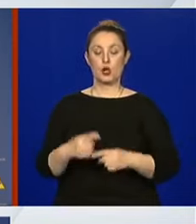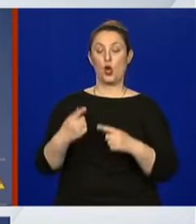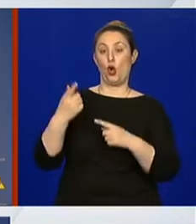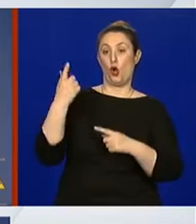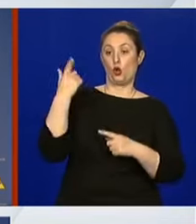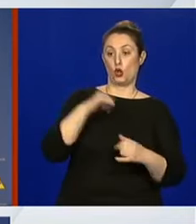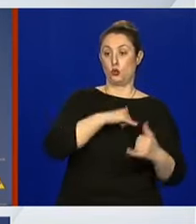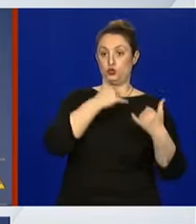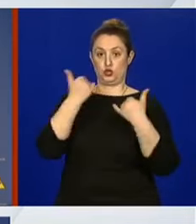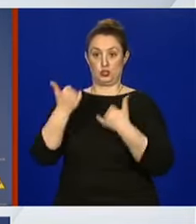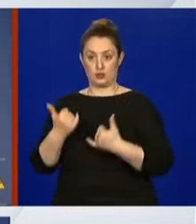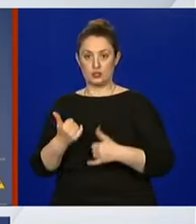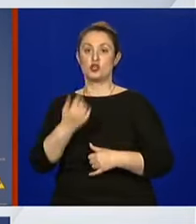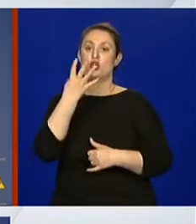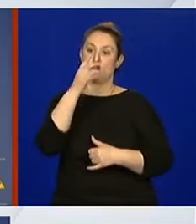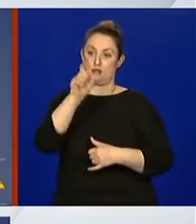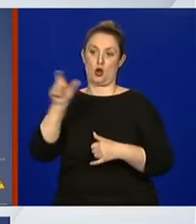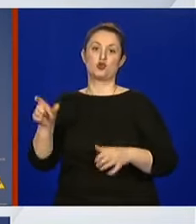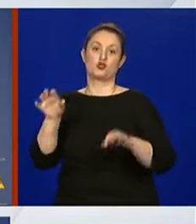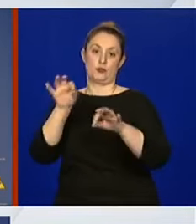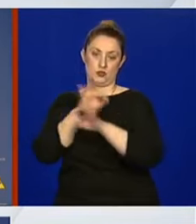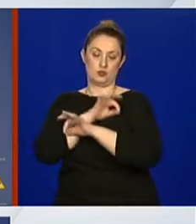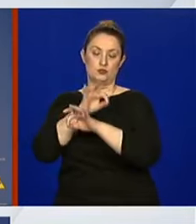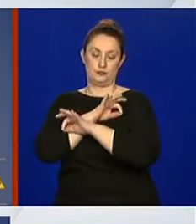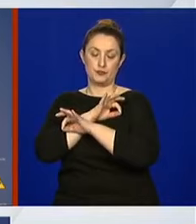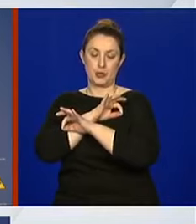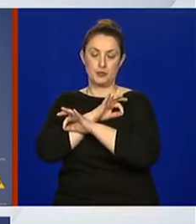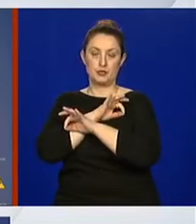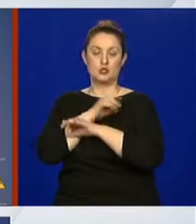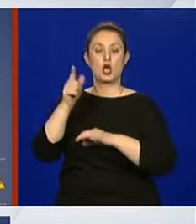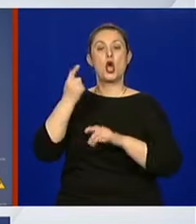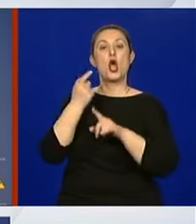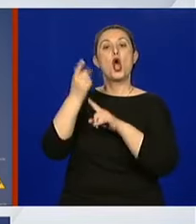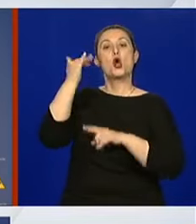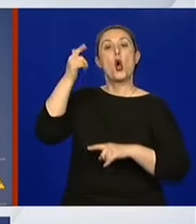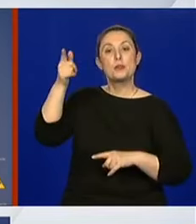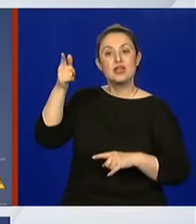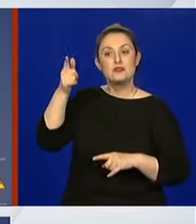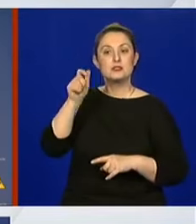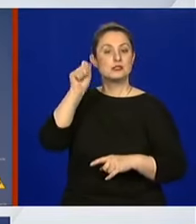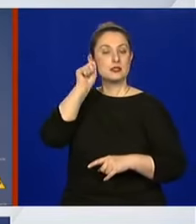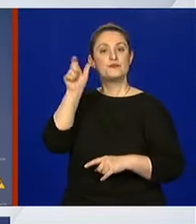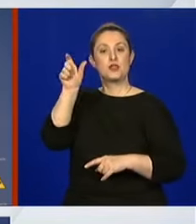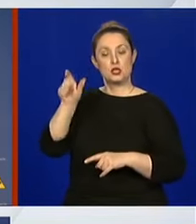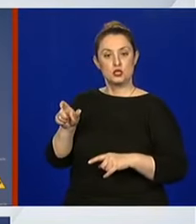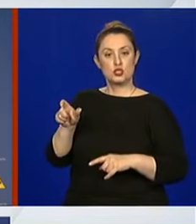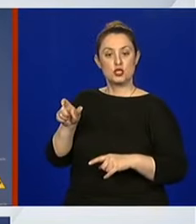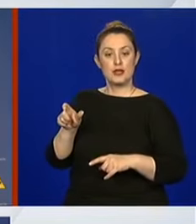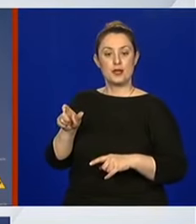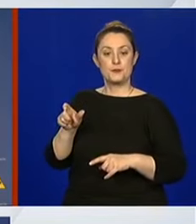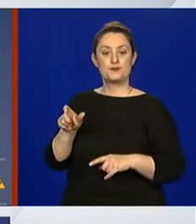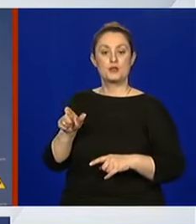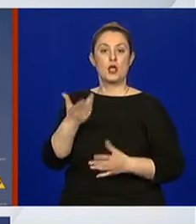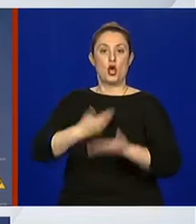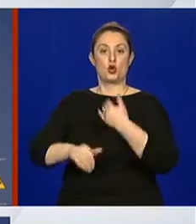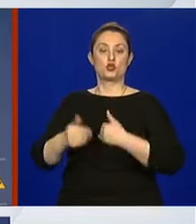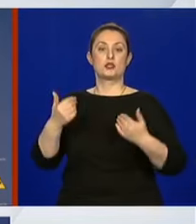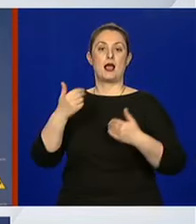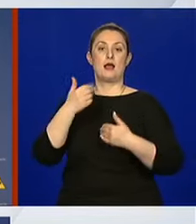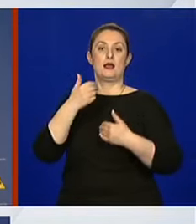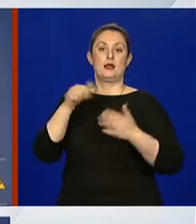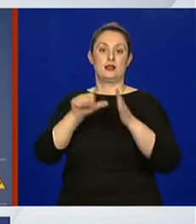preminulo četiri osoba u Republici Hrvatskoj. U Koprivnici ženska osoba 37. godište,